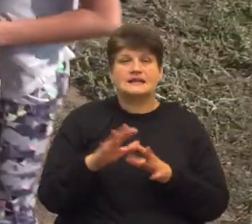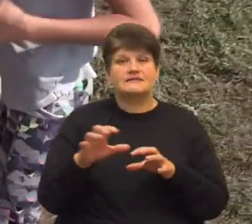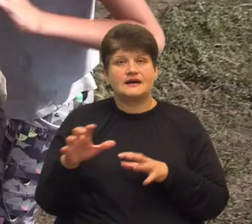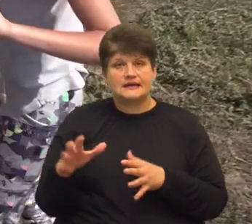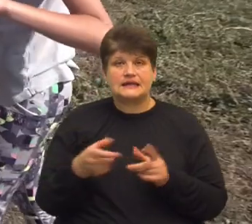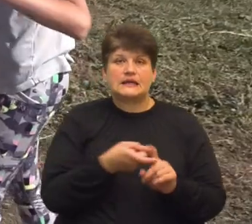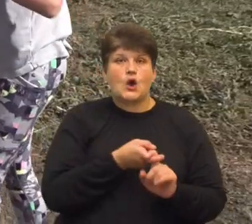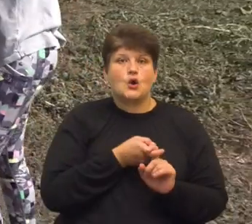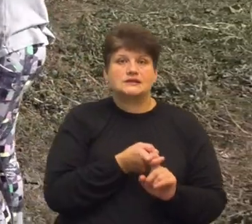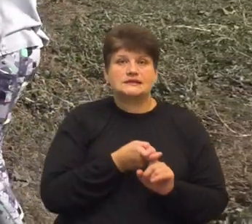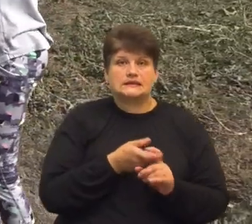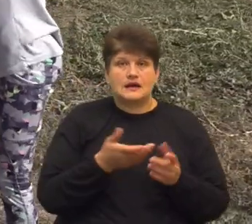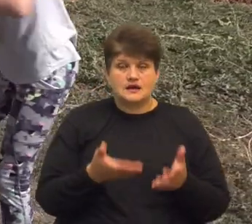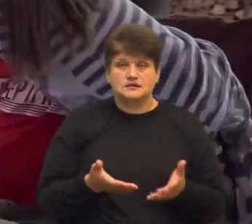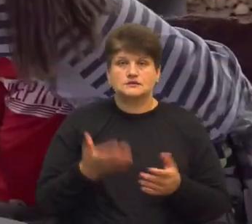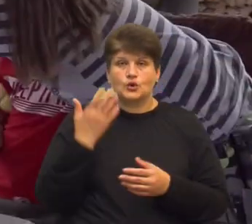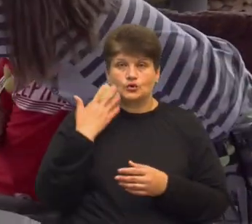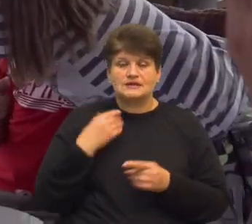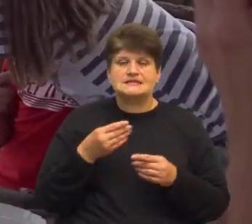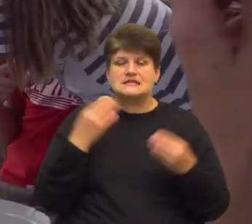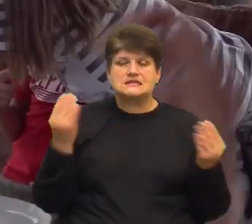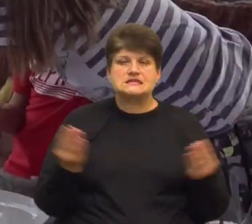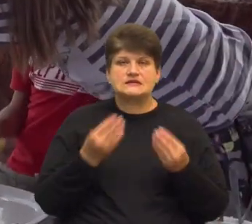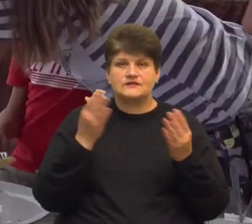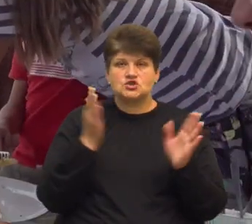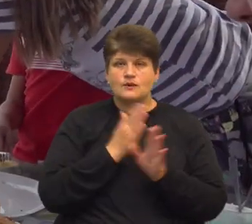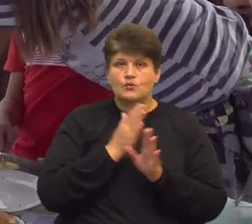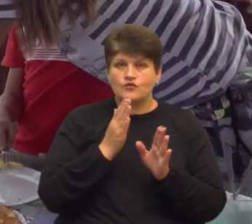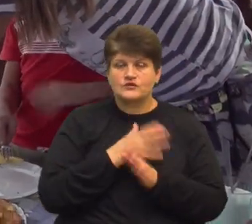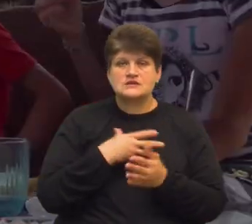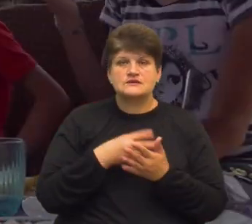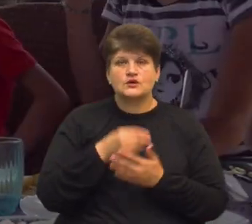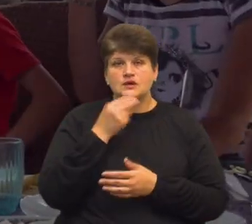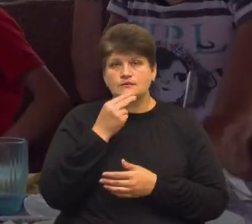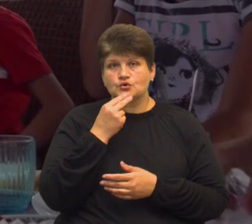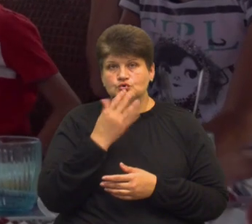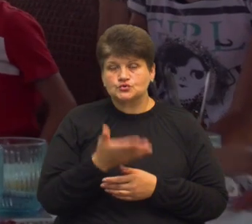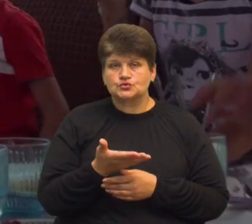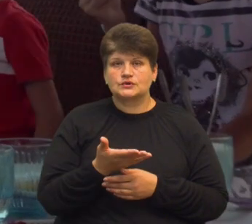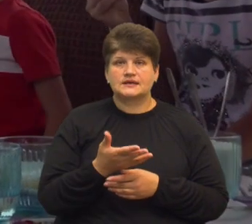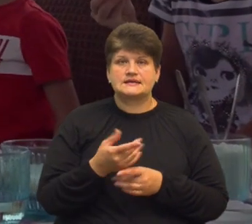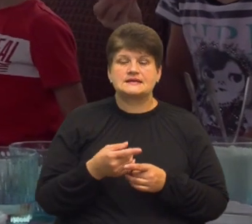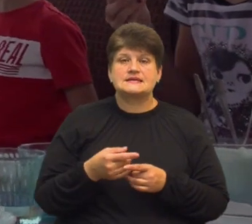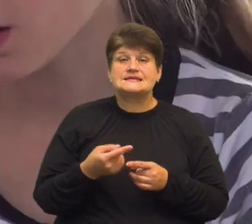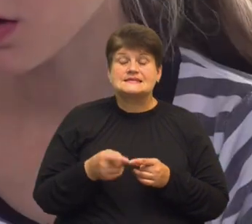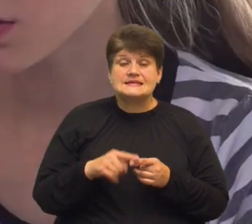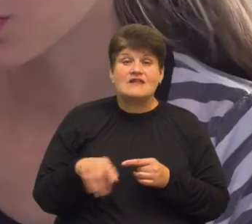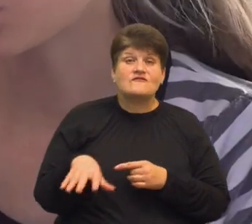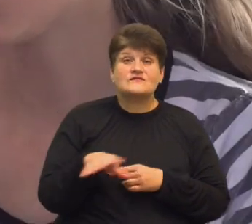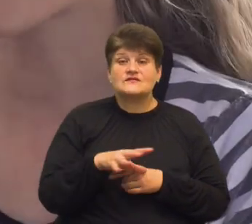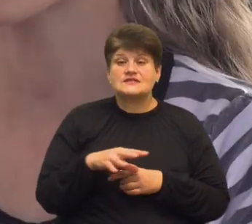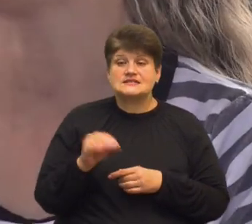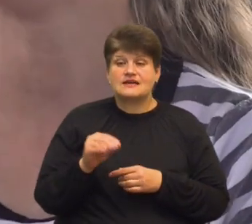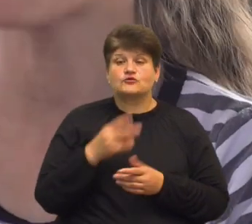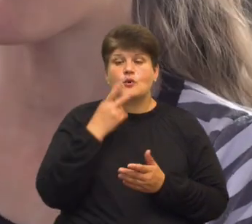контакт, коли це свіже повітря, це свої продукти, це ж якась заготівля своя. Це все, воно